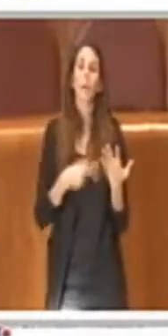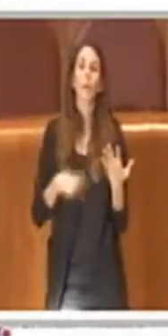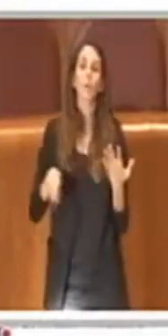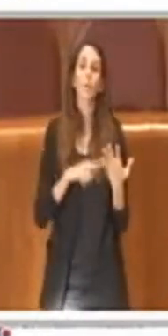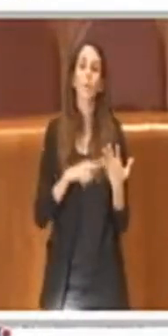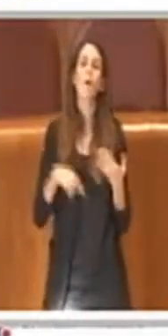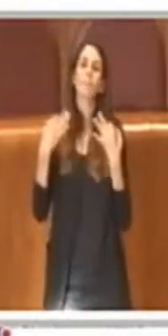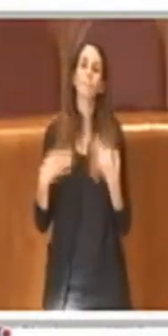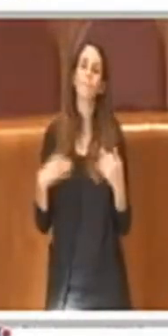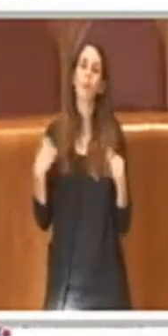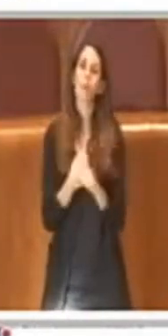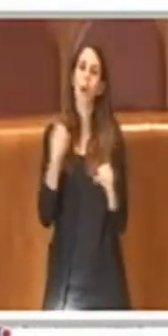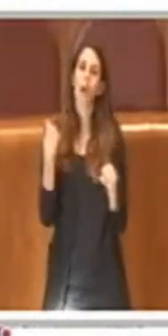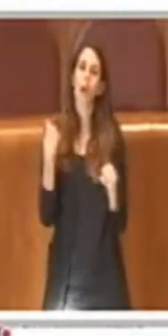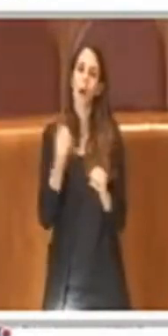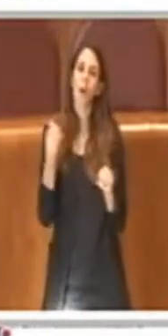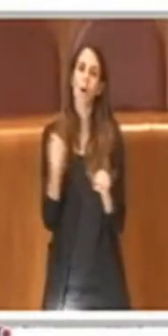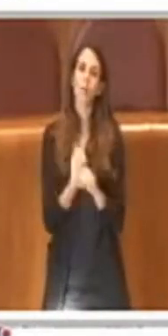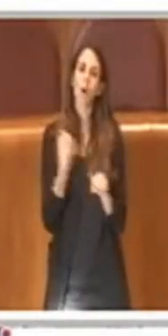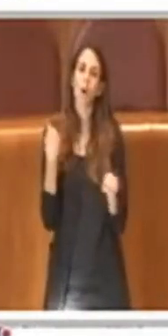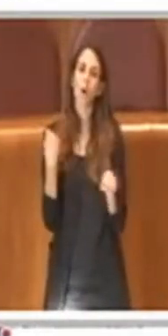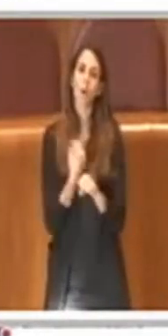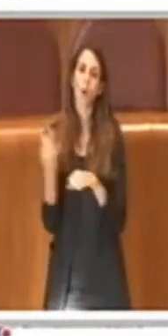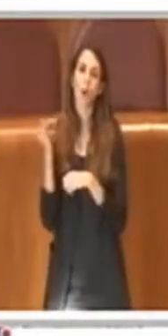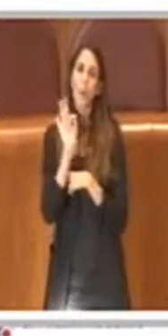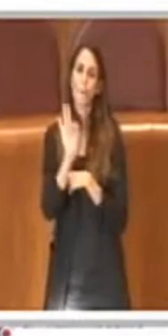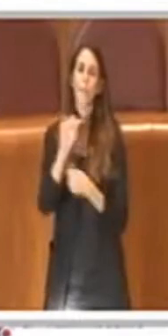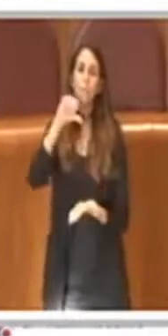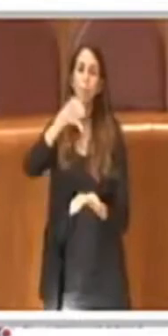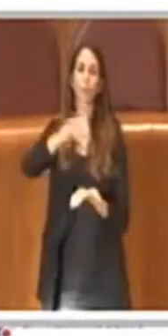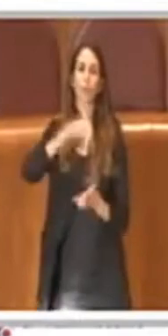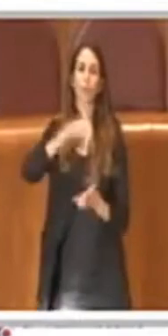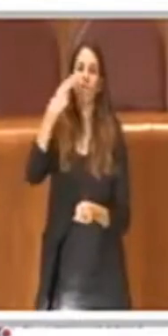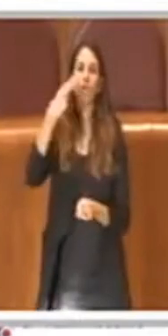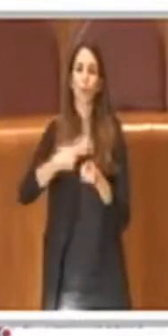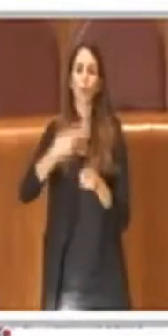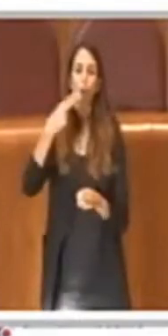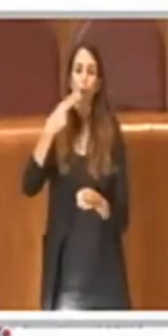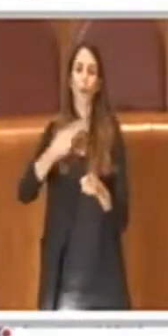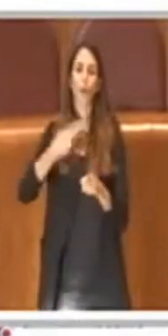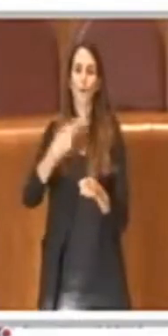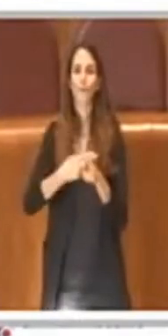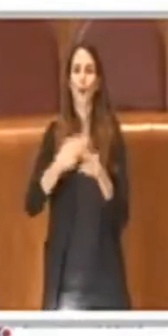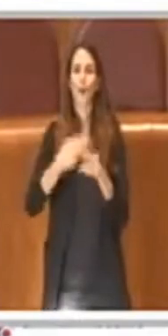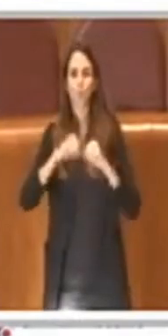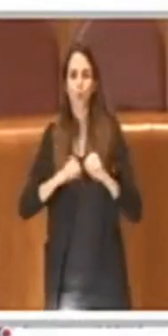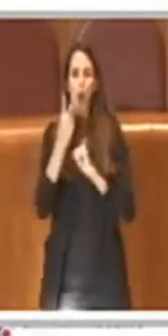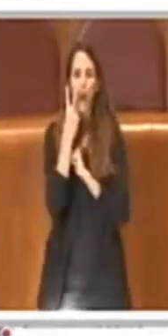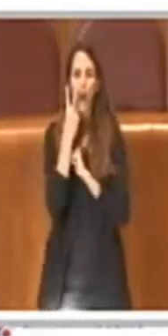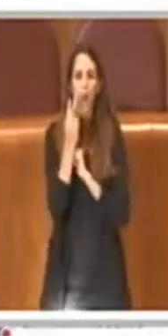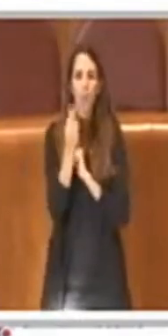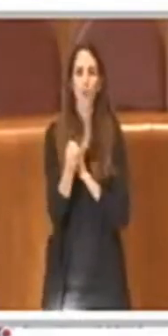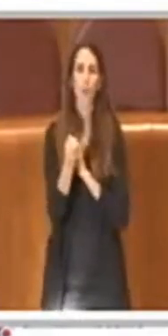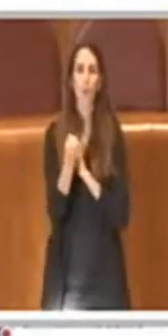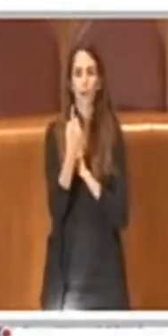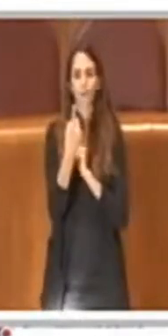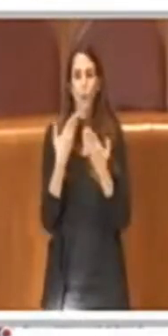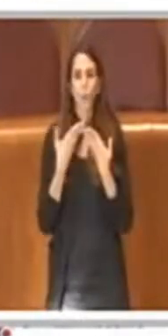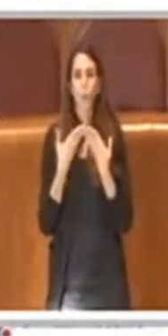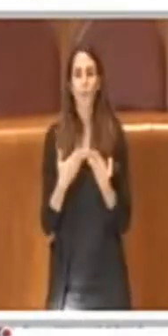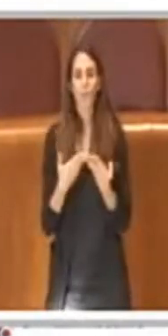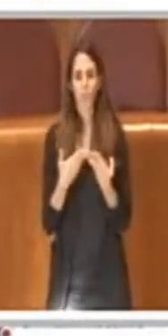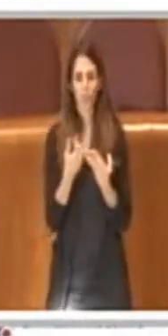allacremente per fare in modo che il centro storico possa trovare un aiuto